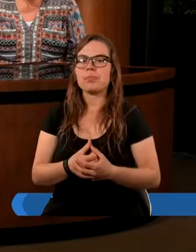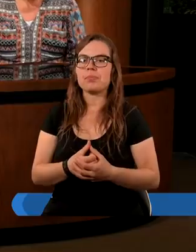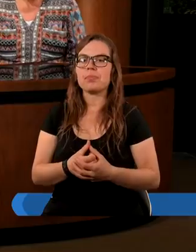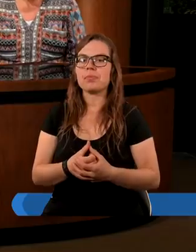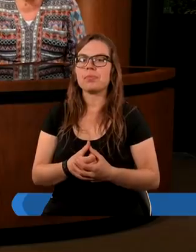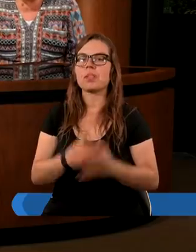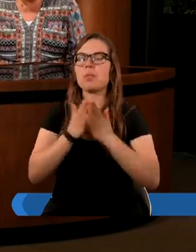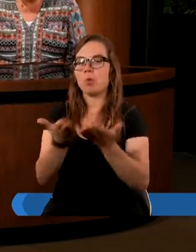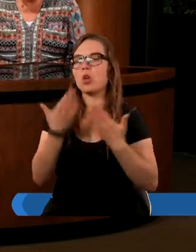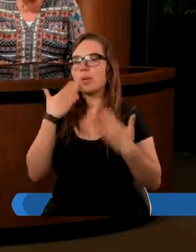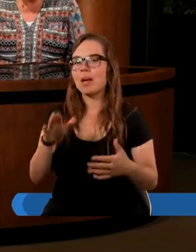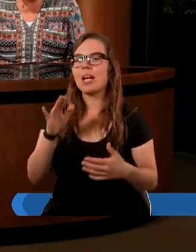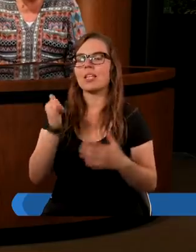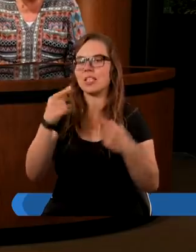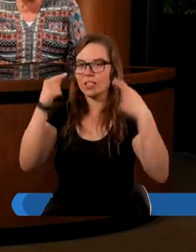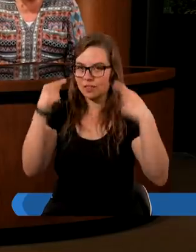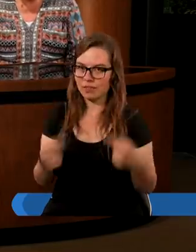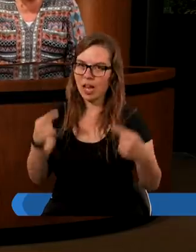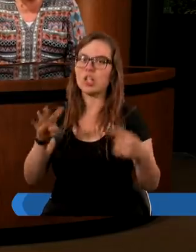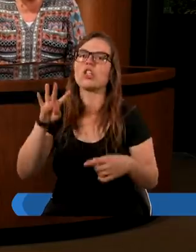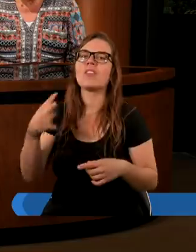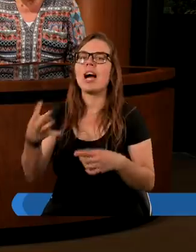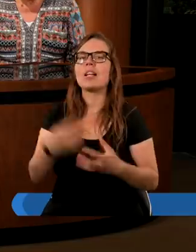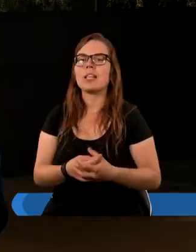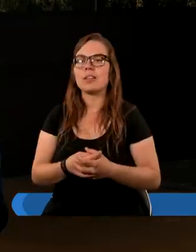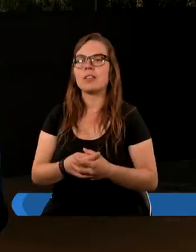proszę bardzo i wiersz czwarty.